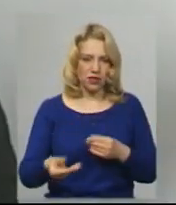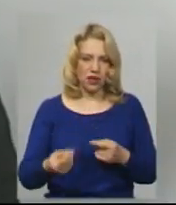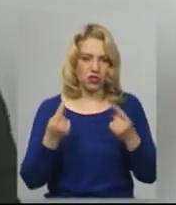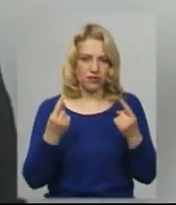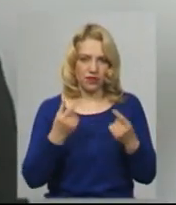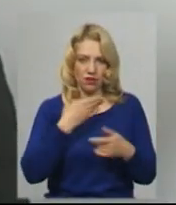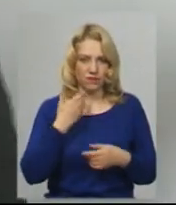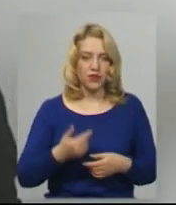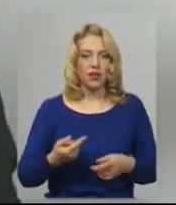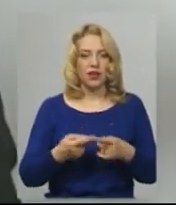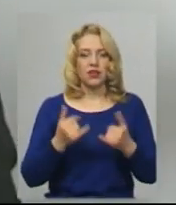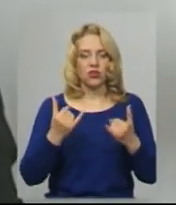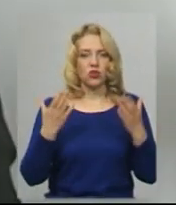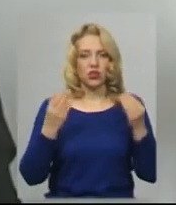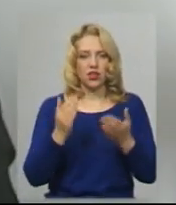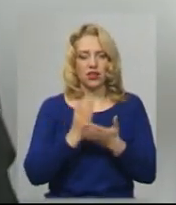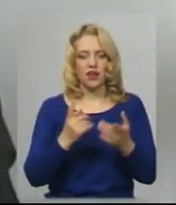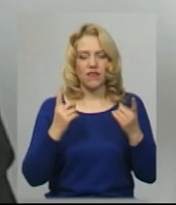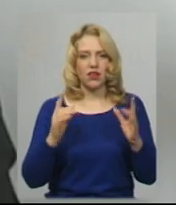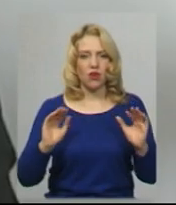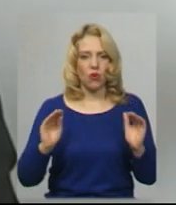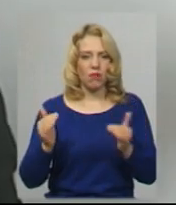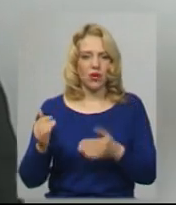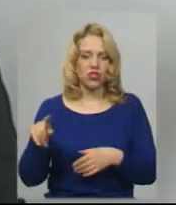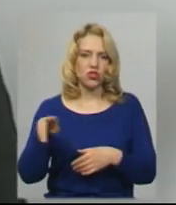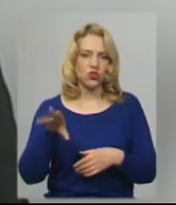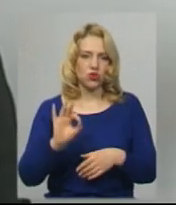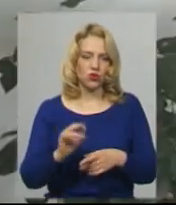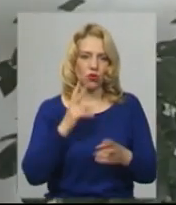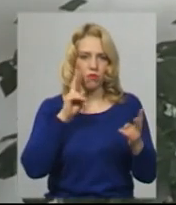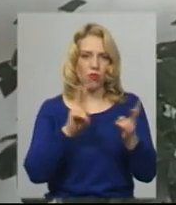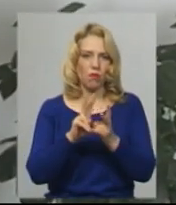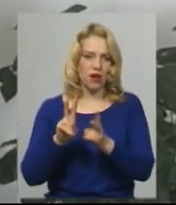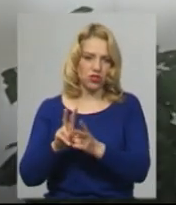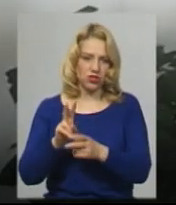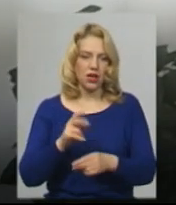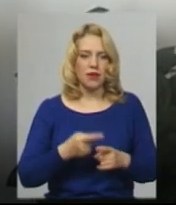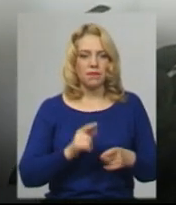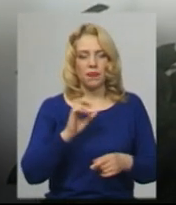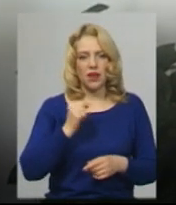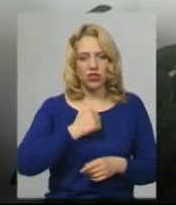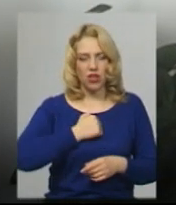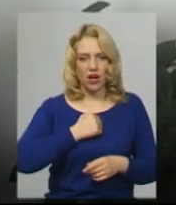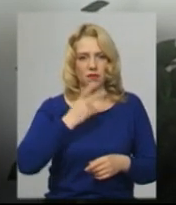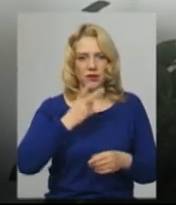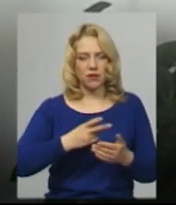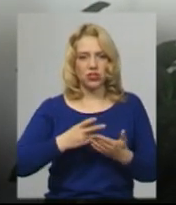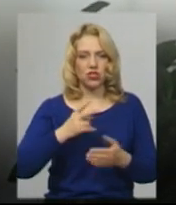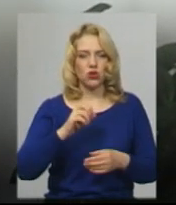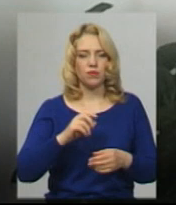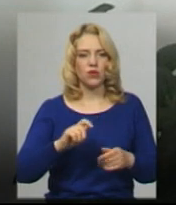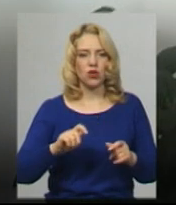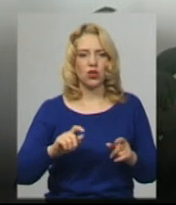На сьогоднішній день є велике обмеження, що стосується засуджених – це побачення. На жаль, в установі передбаченого утримання